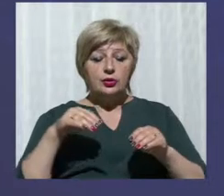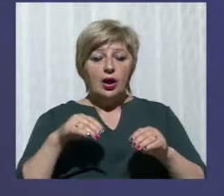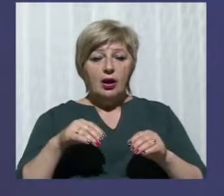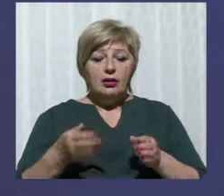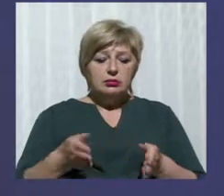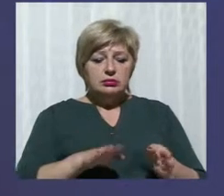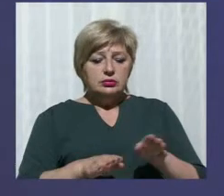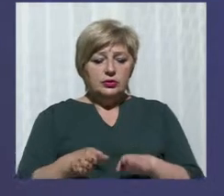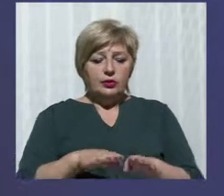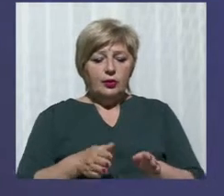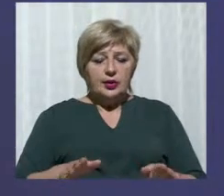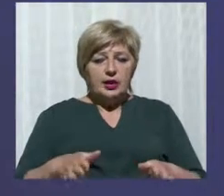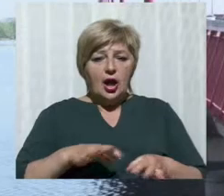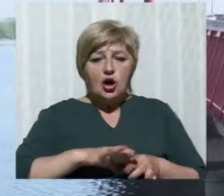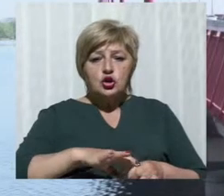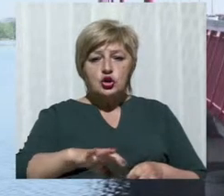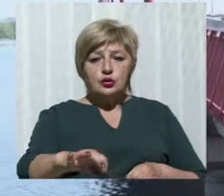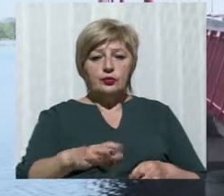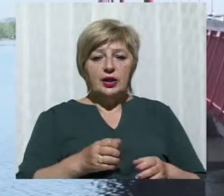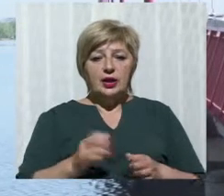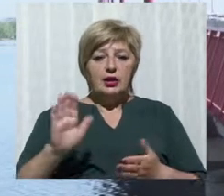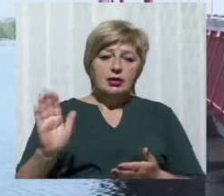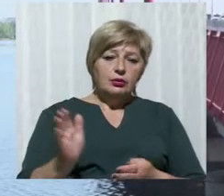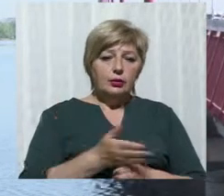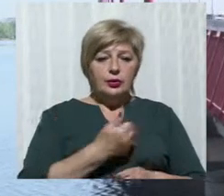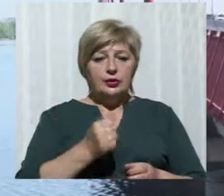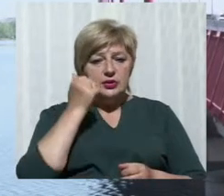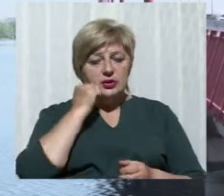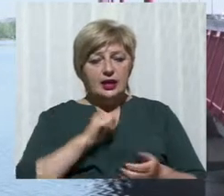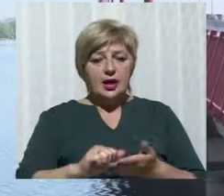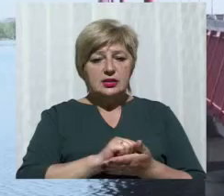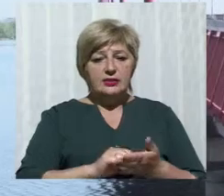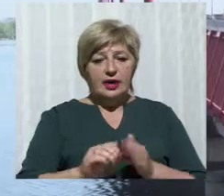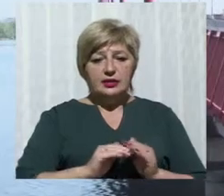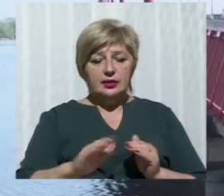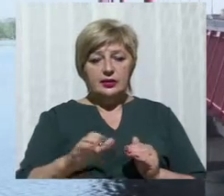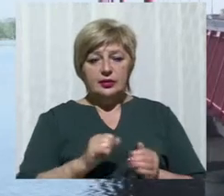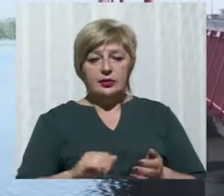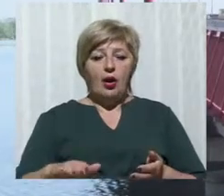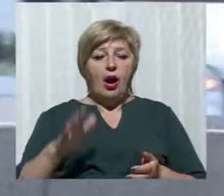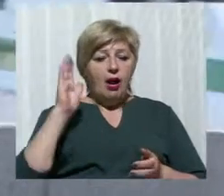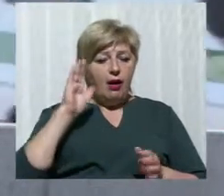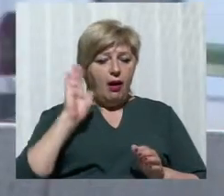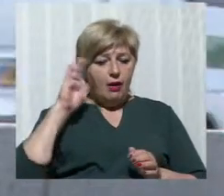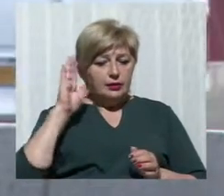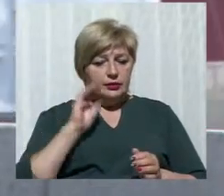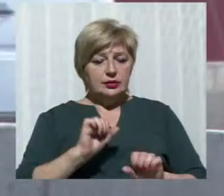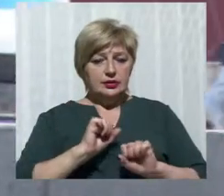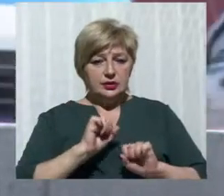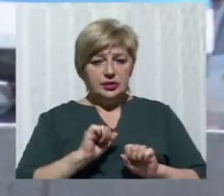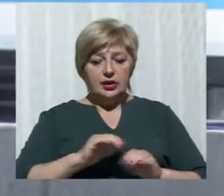деформаційні шви, знімуть старе асфальтне покриття, нанесуть гідроізоляційний шар та покладуть два шари